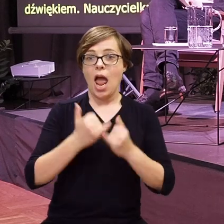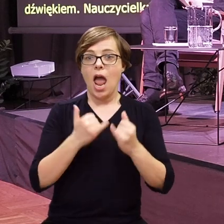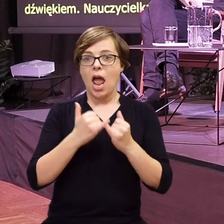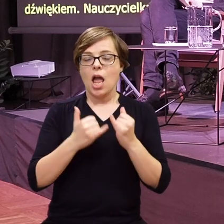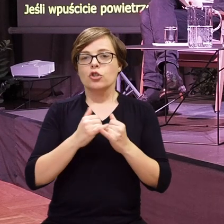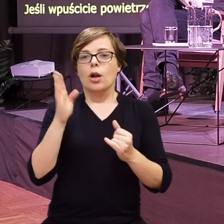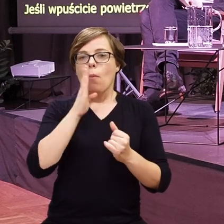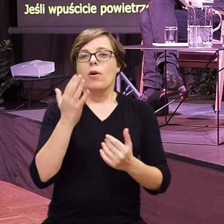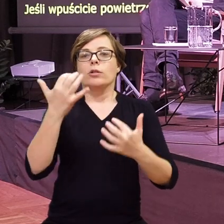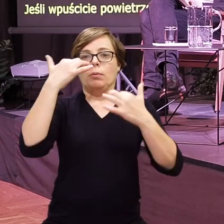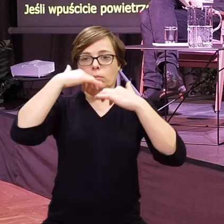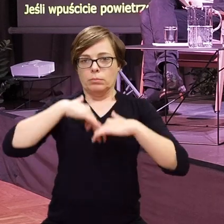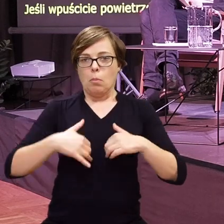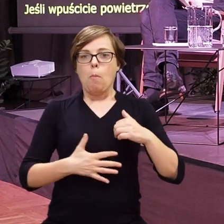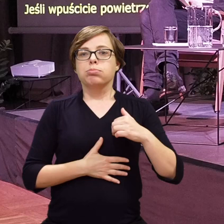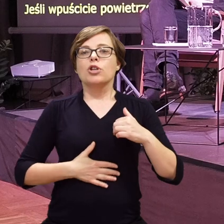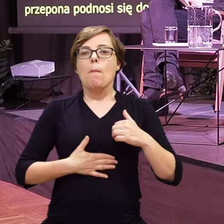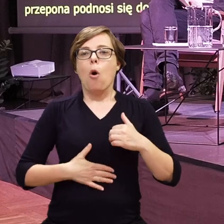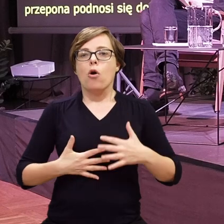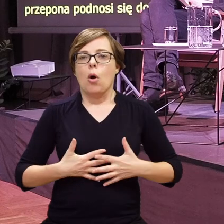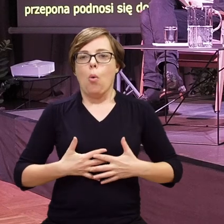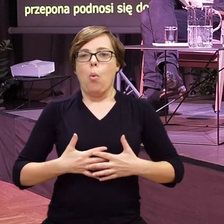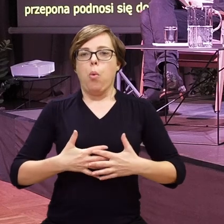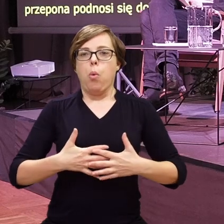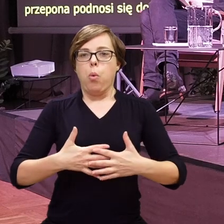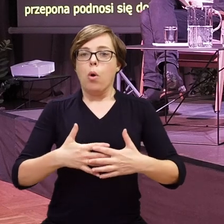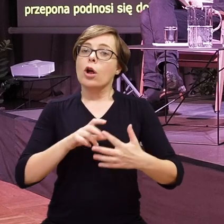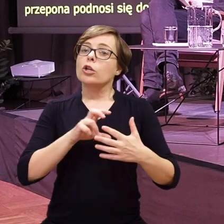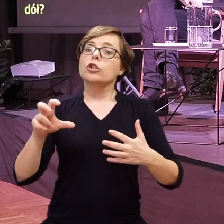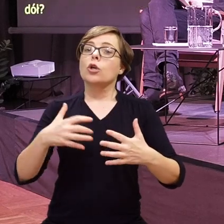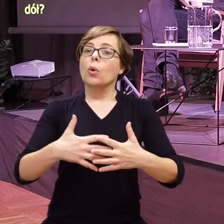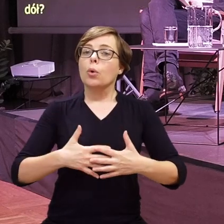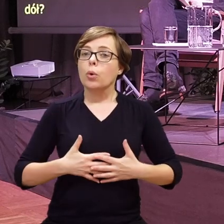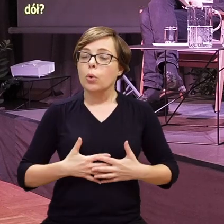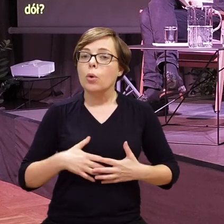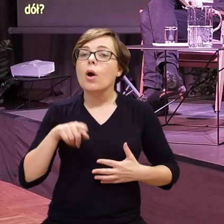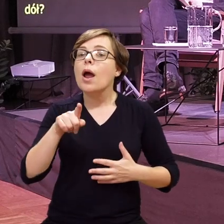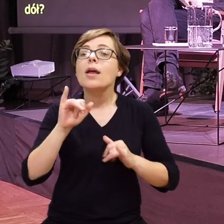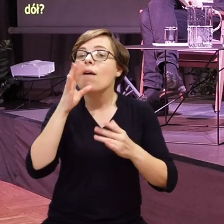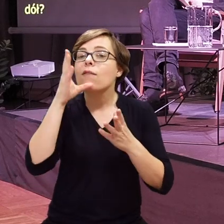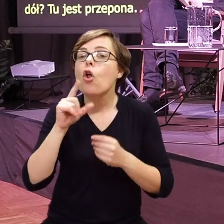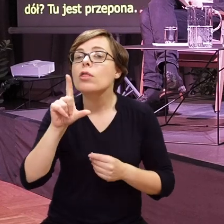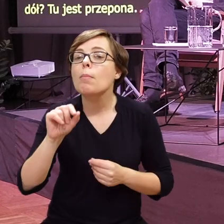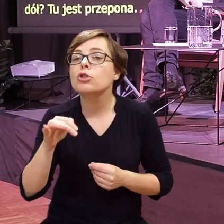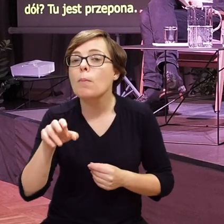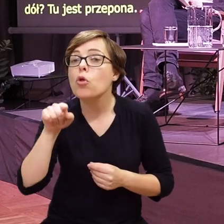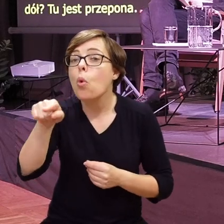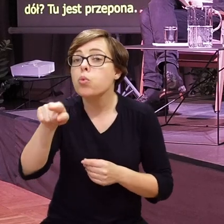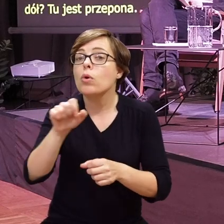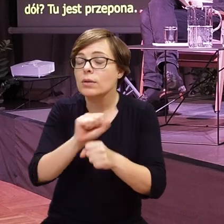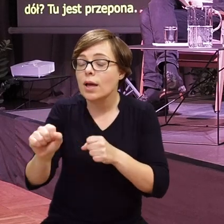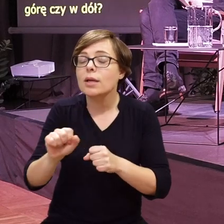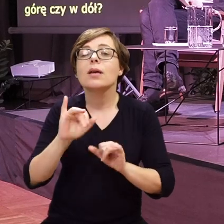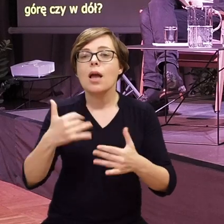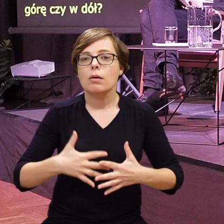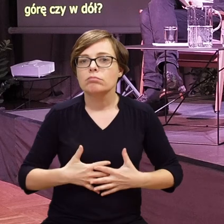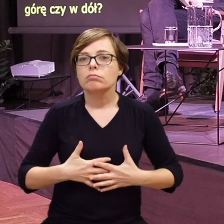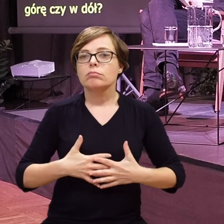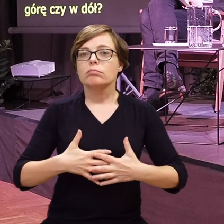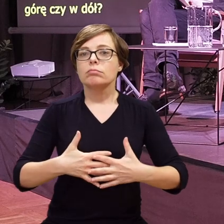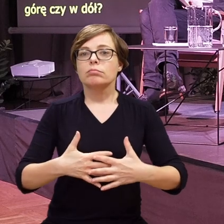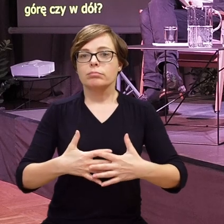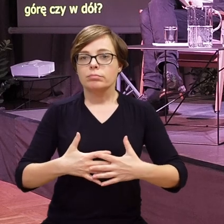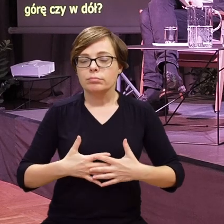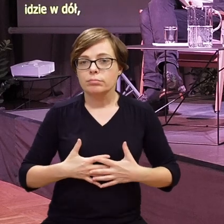powietrze, to wasza przepona podnosi się do góry czy w dół. Tu jest przepona. Ona idzie w górę czy w dół? Jak się